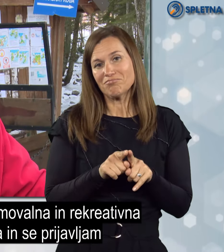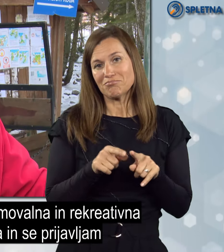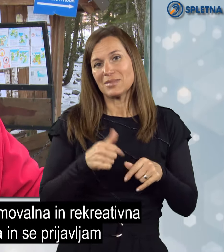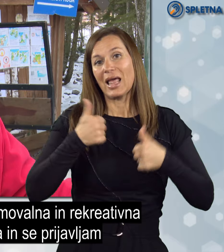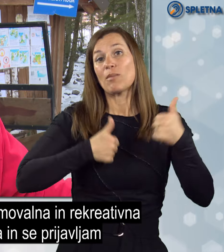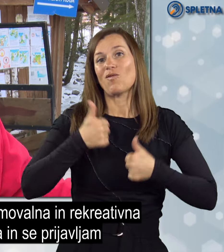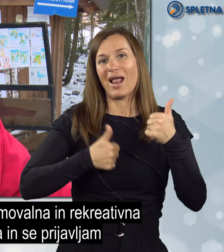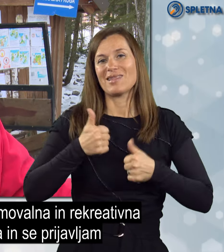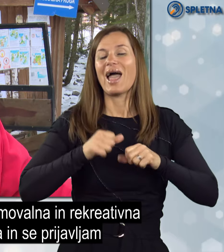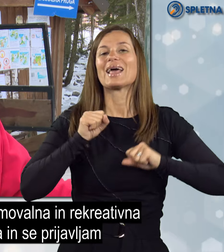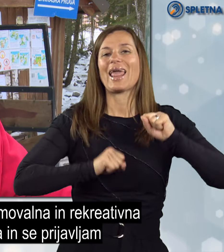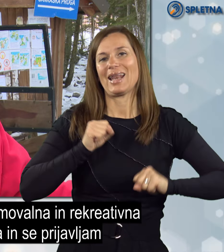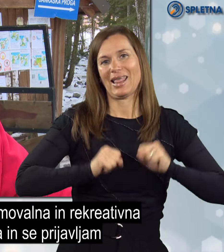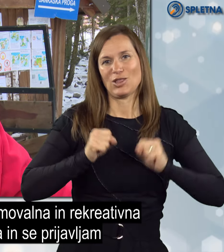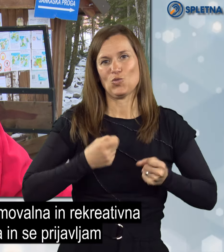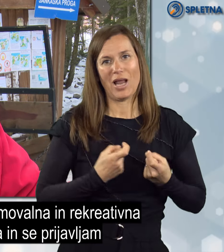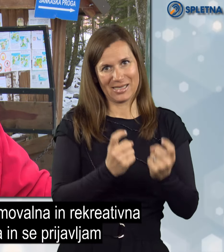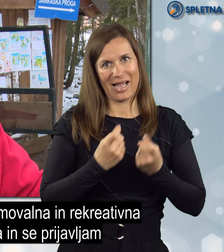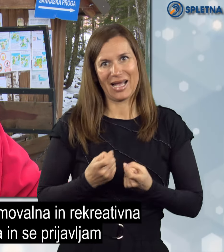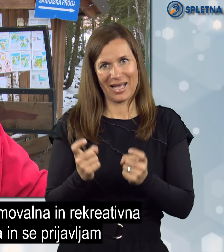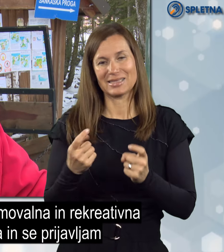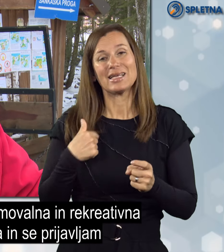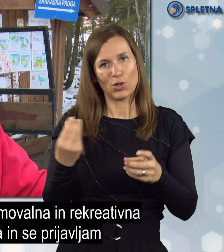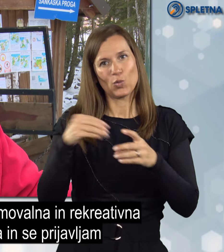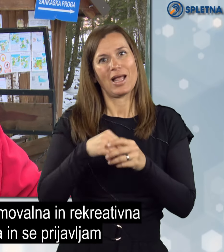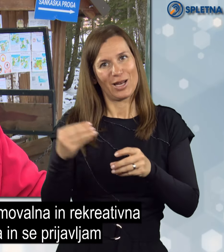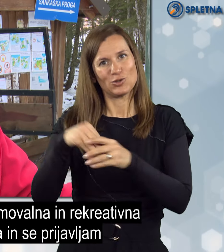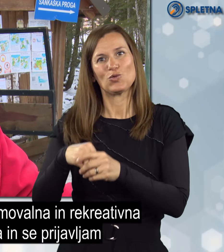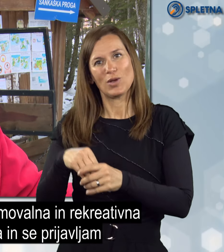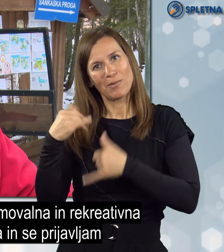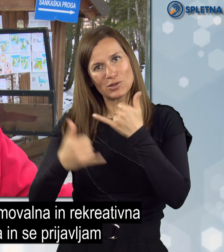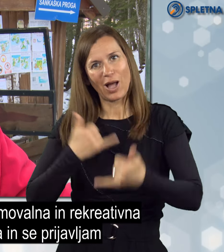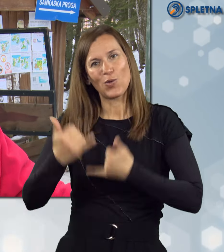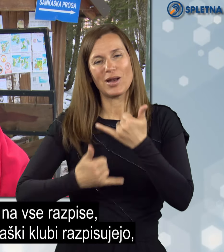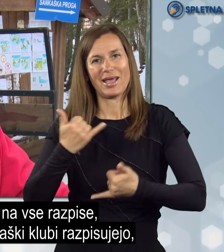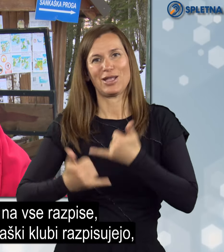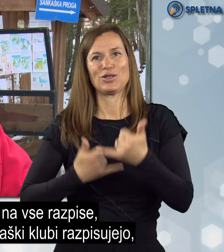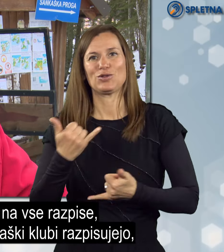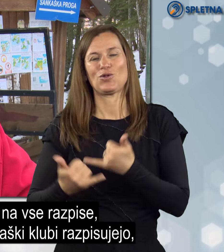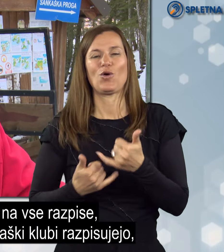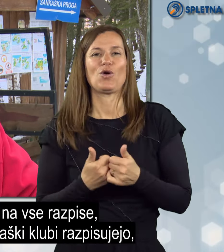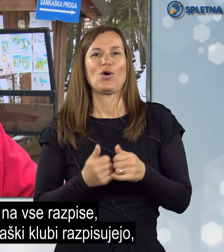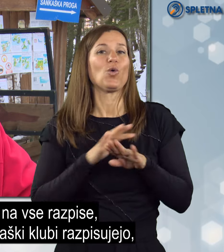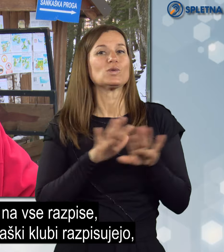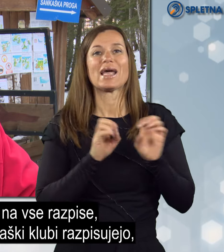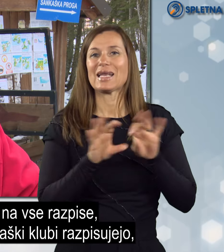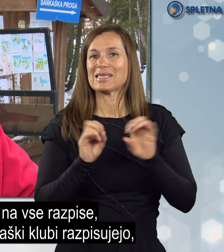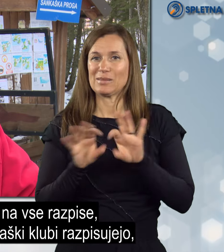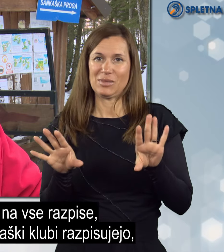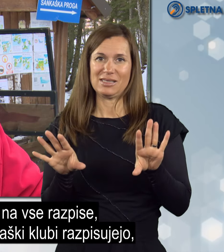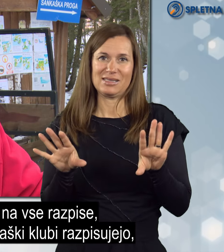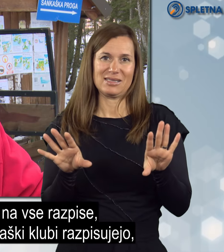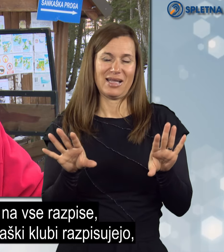tekmovalna rekreativna sankanja. In se odveležujem vsako leto vse